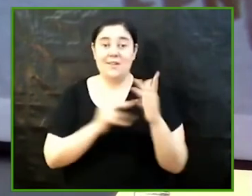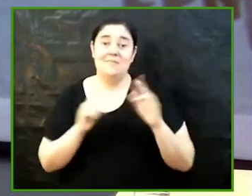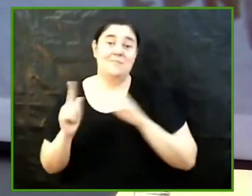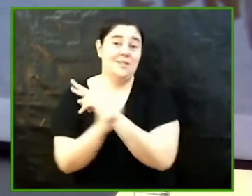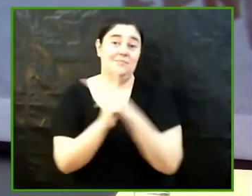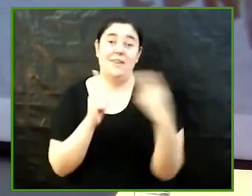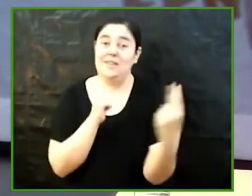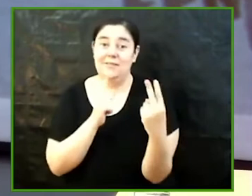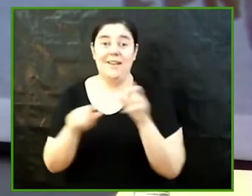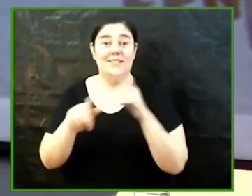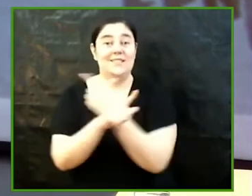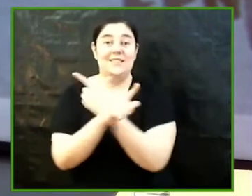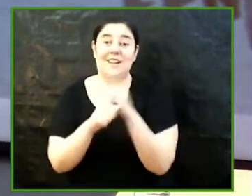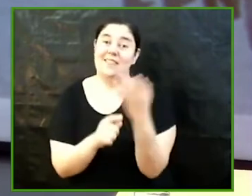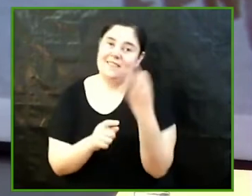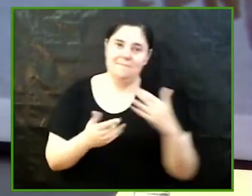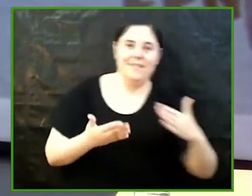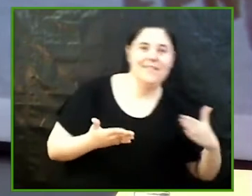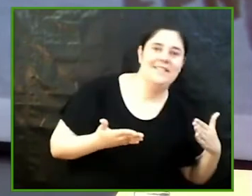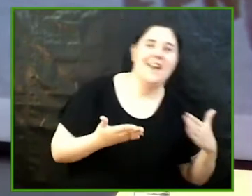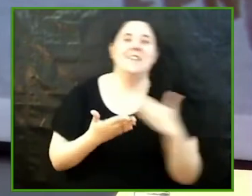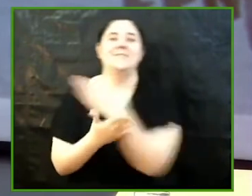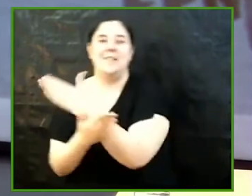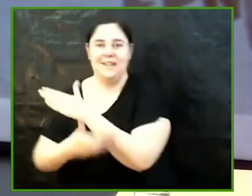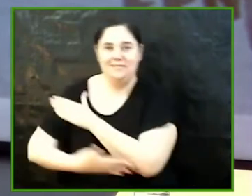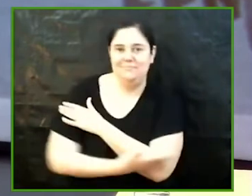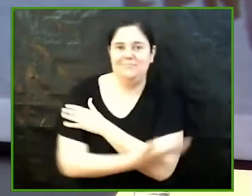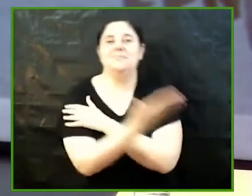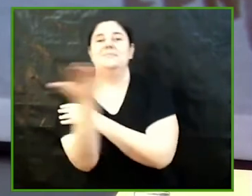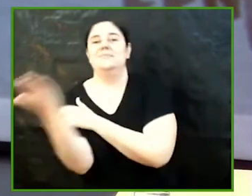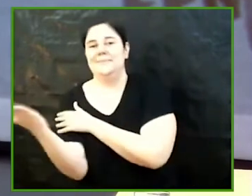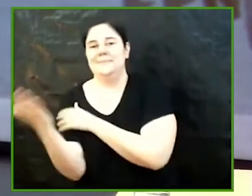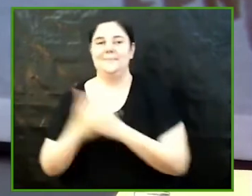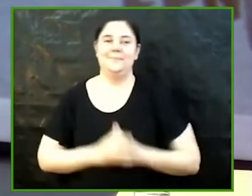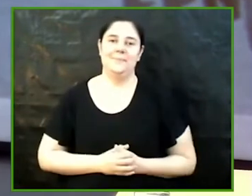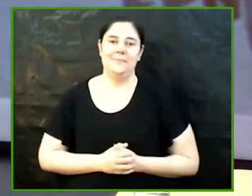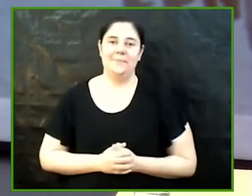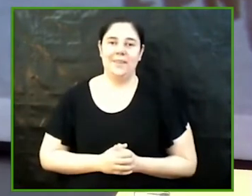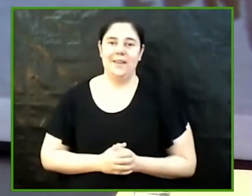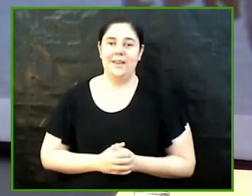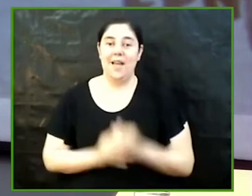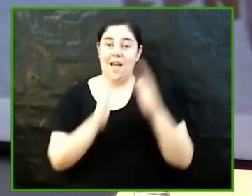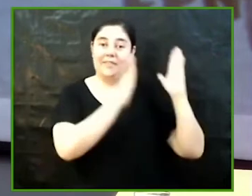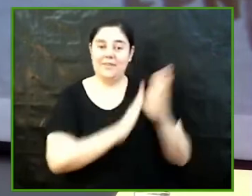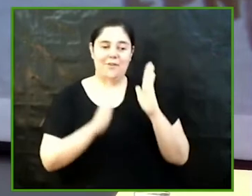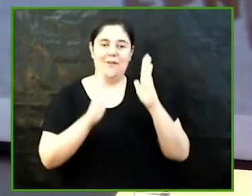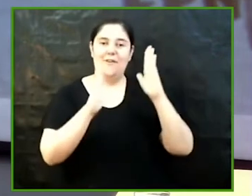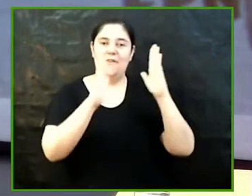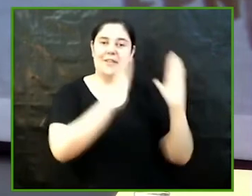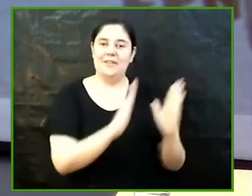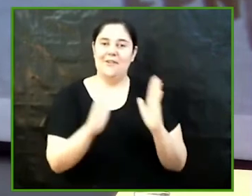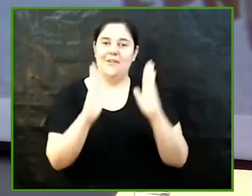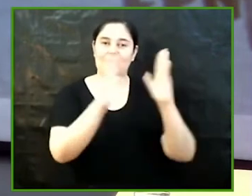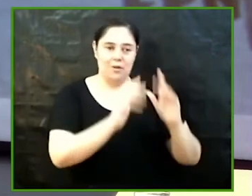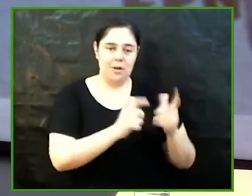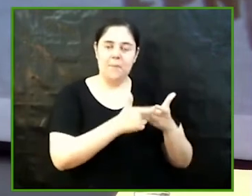transversal, que cal que posem aquesta mirada des de tots els àmbits. Cada edició anem sumant i per això us felicito